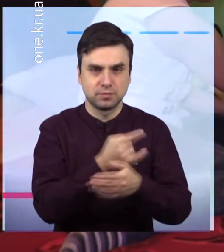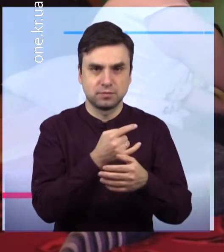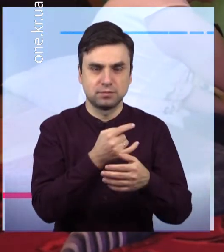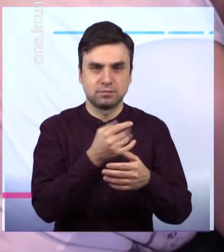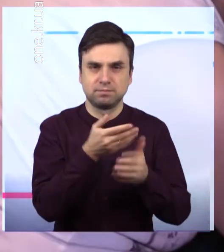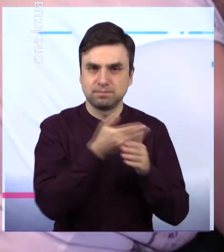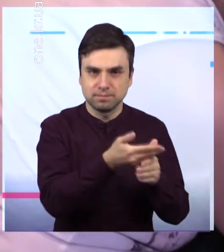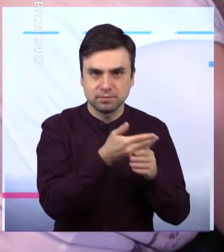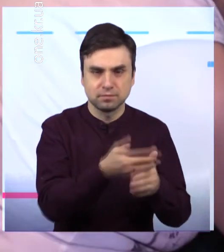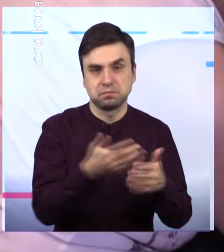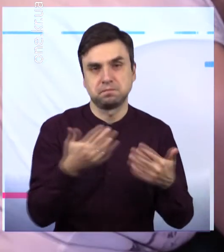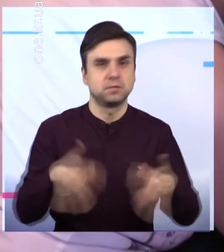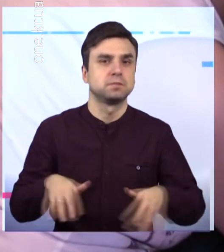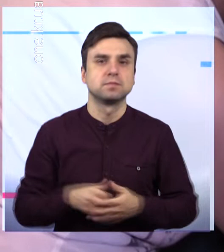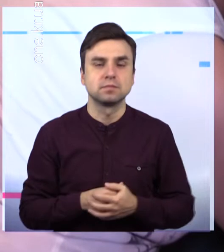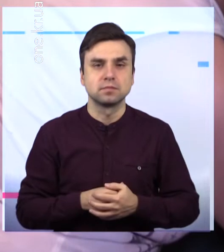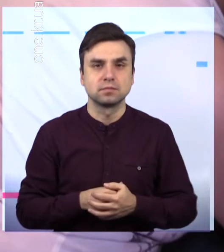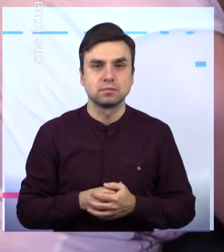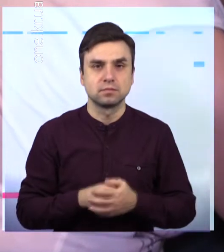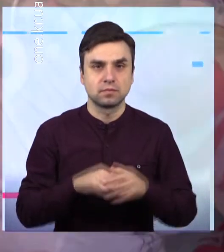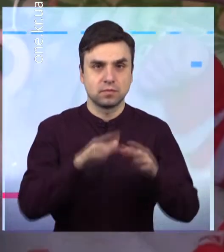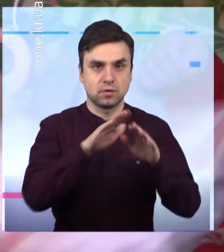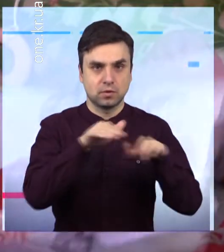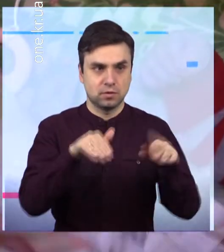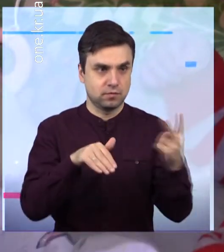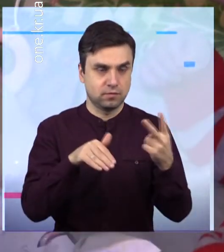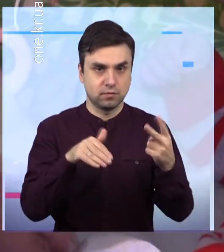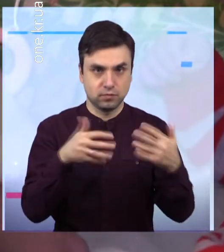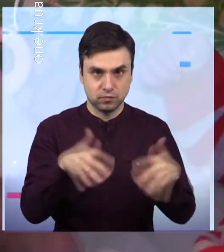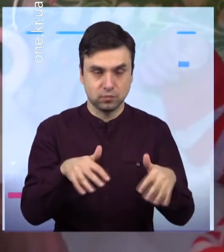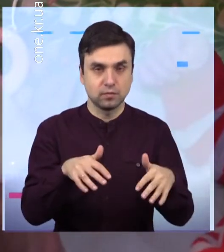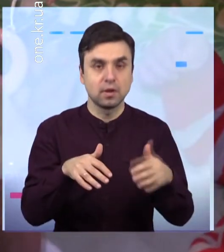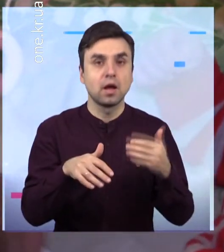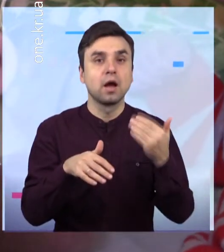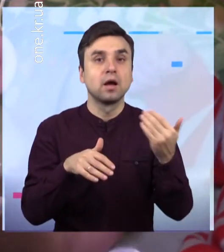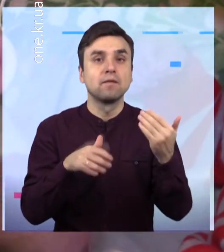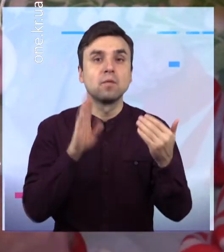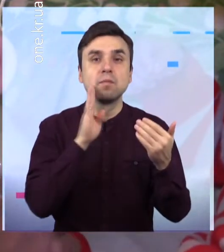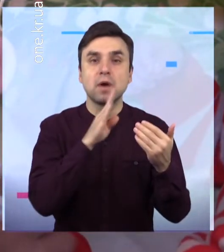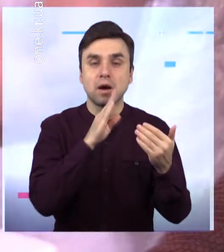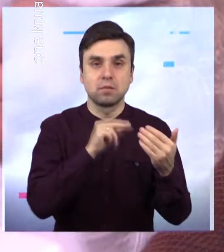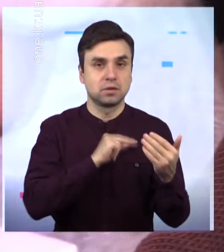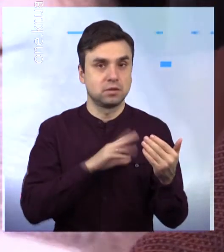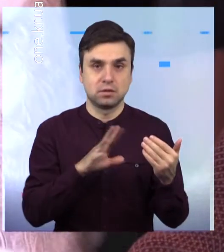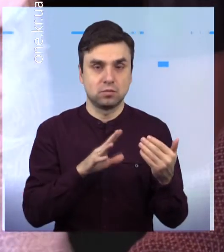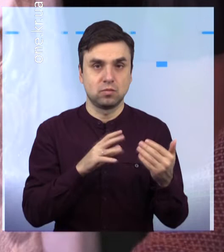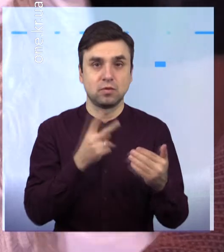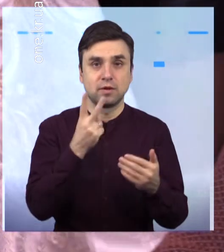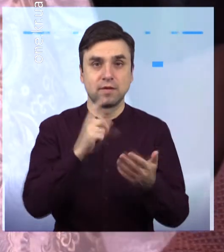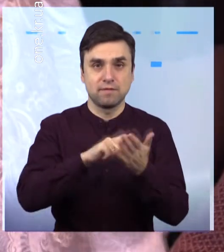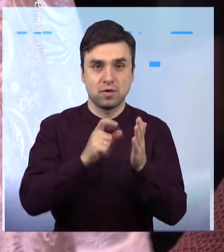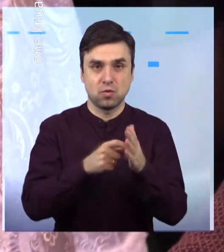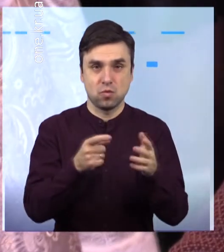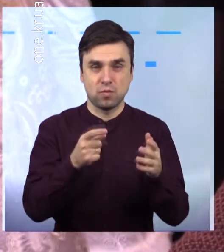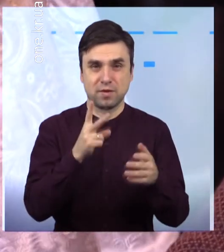тільки ці діти Їхня мама Оксана безробітня, тому живуть у двокімнатній квартирі лише за рахунок соціальної допомоги А отже, балувати дітей